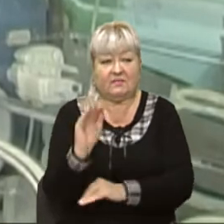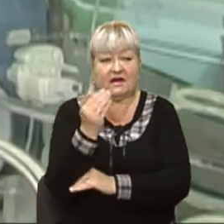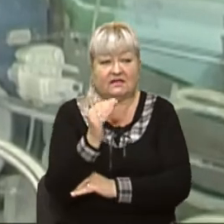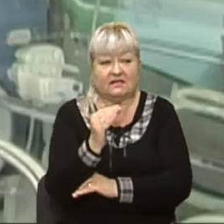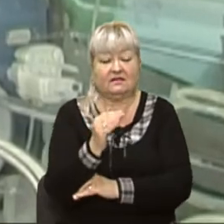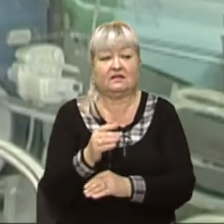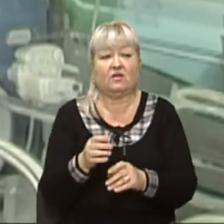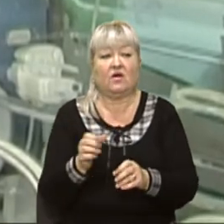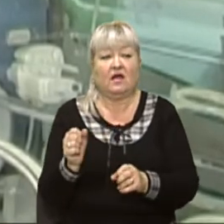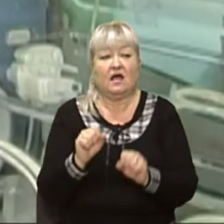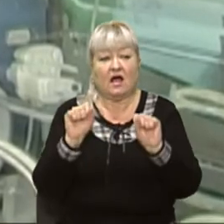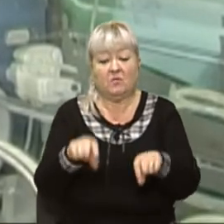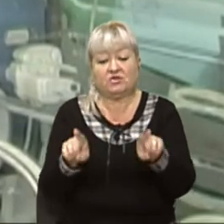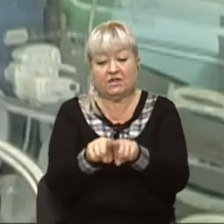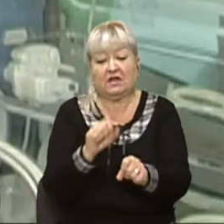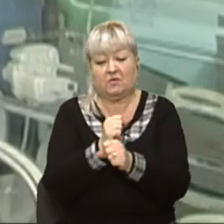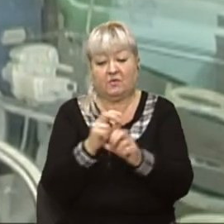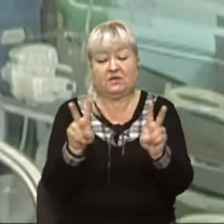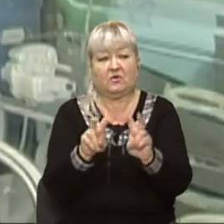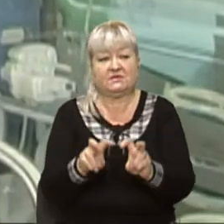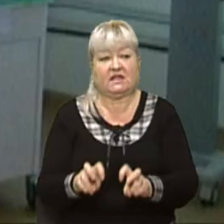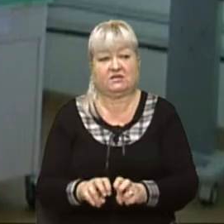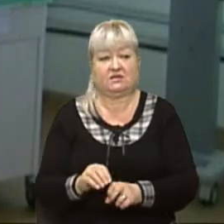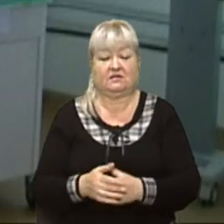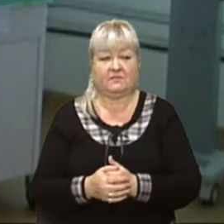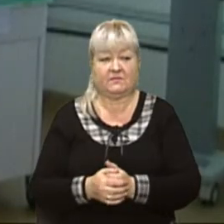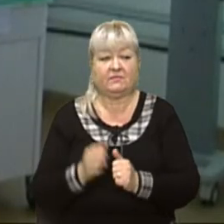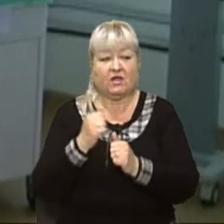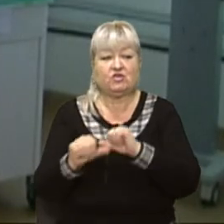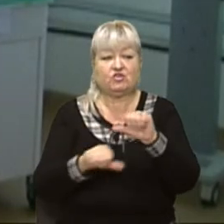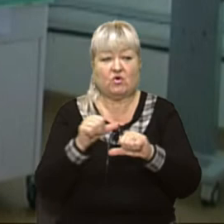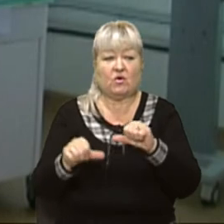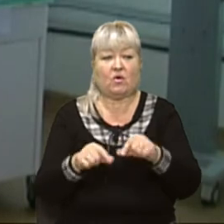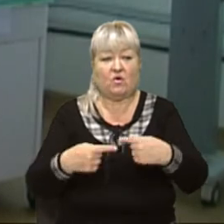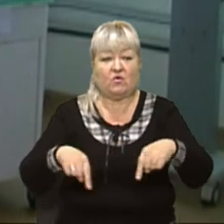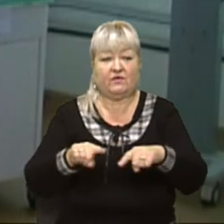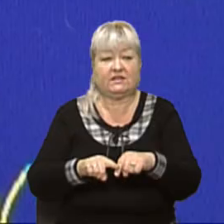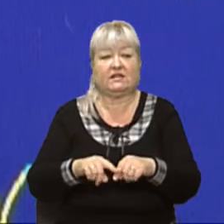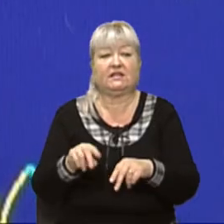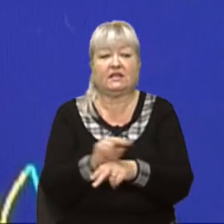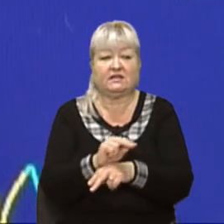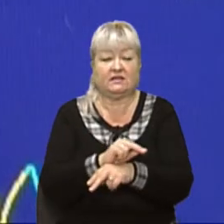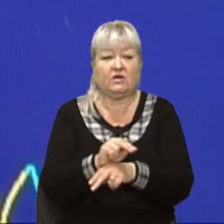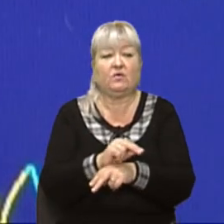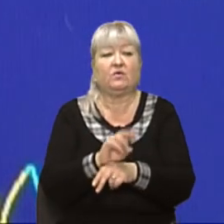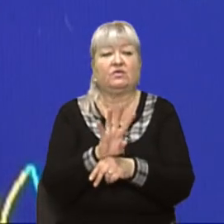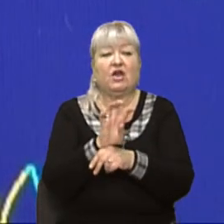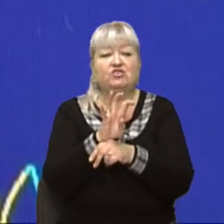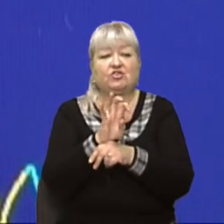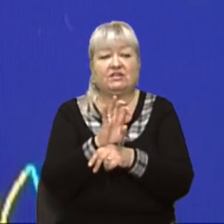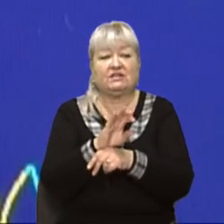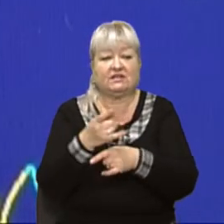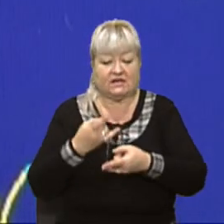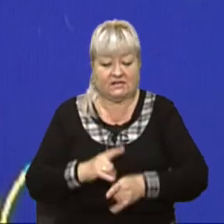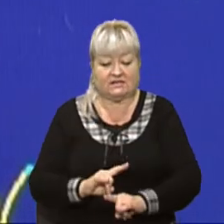без контакту можна робити обстеження дитини. Щороку у відділенні інтенсивної терапії лікують понад 400 немовлят,